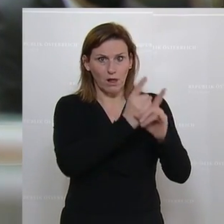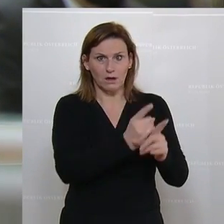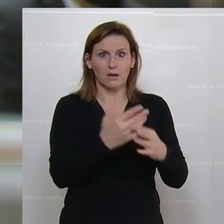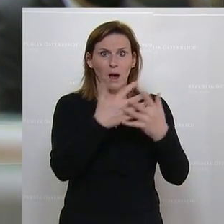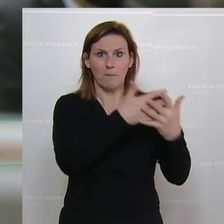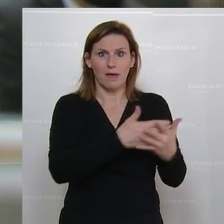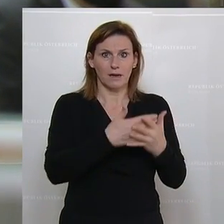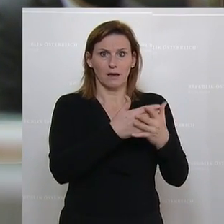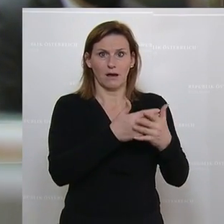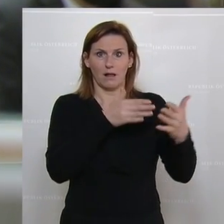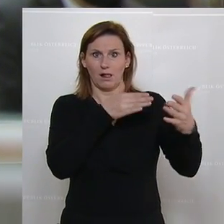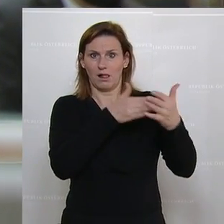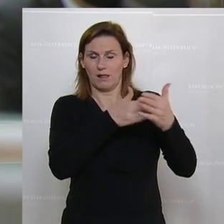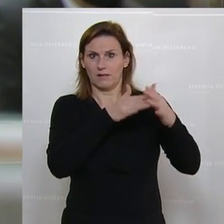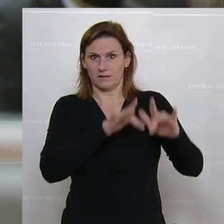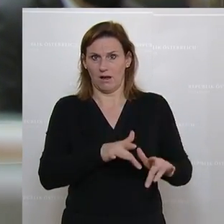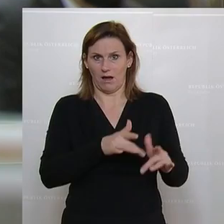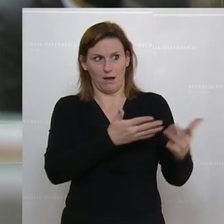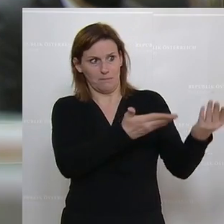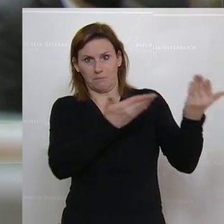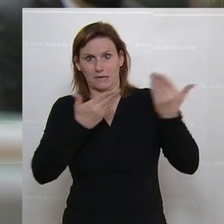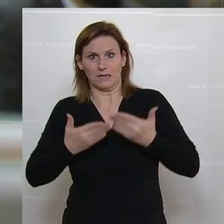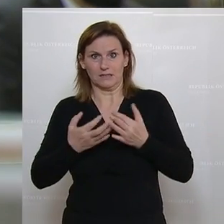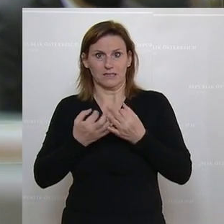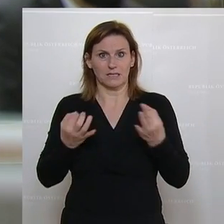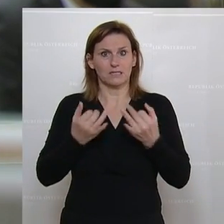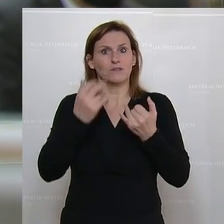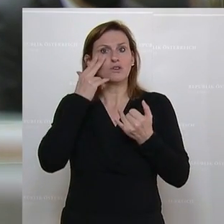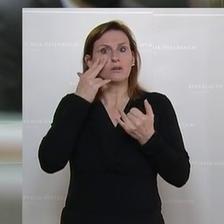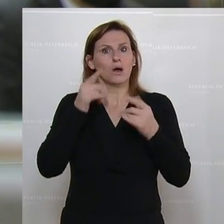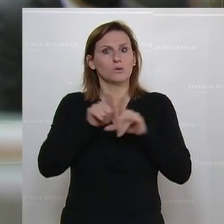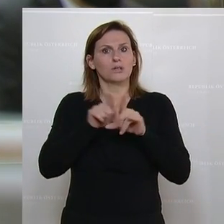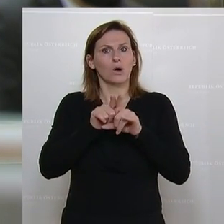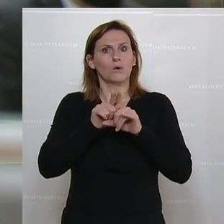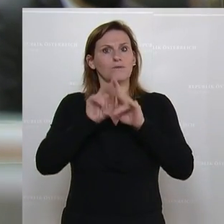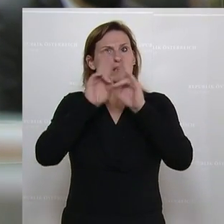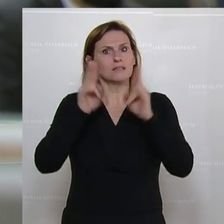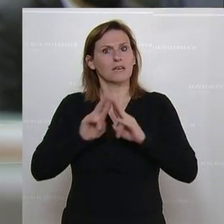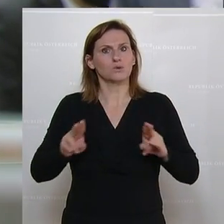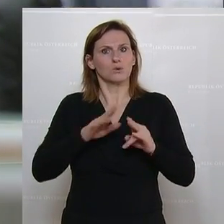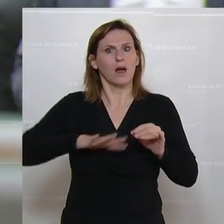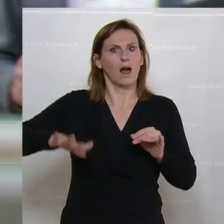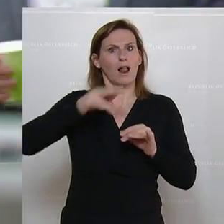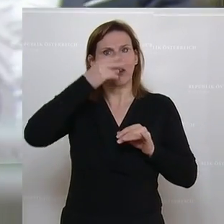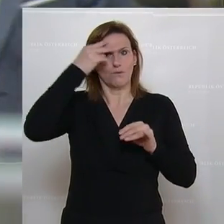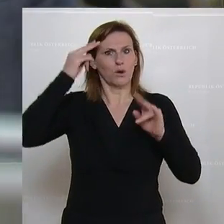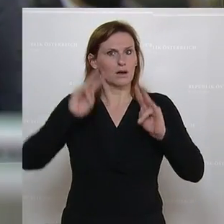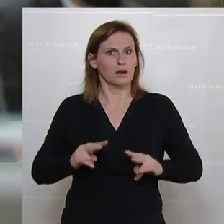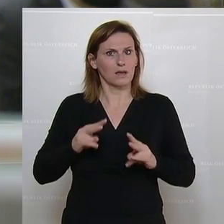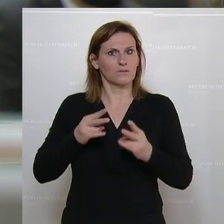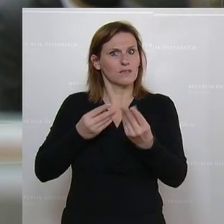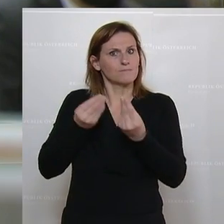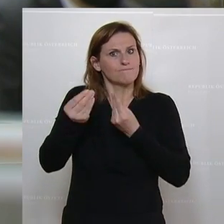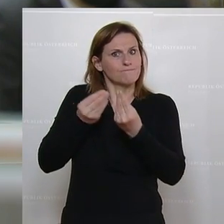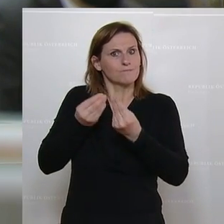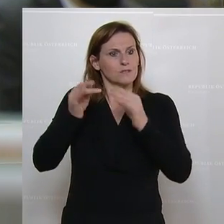welche Maßnahmen planen Sie auf europäischer Ebene und auf internationaler Ebene auch im Sinne der internationalen völkerrechtlichen Auseinandersetzung? Eine